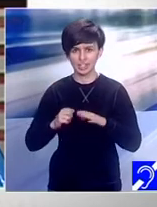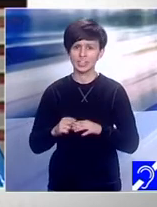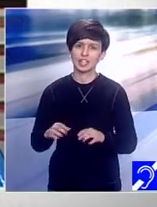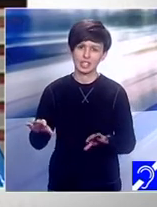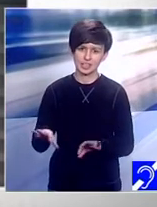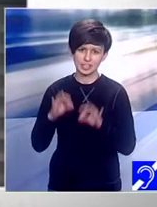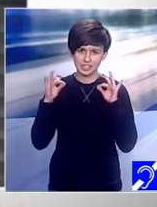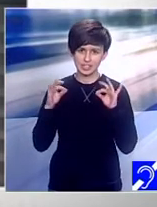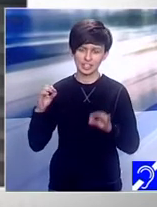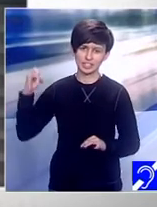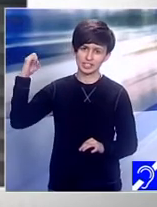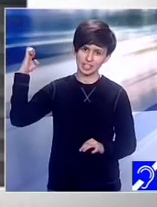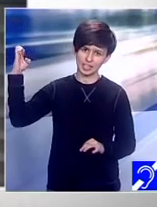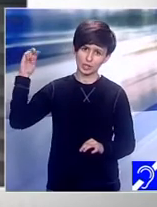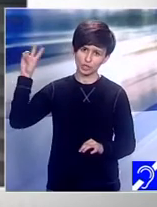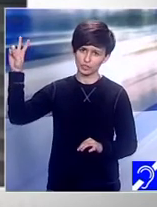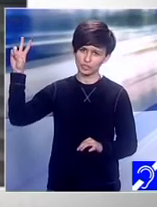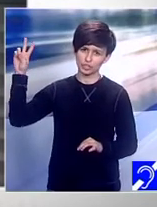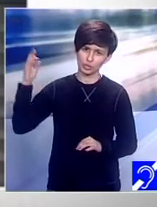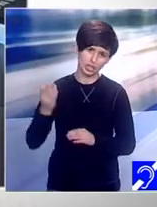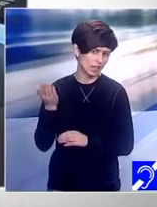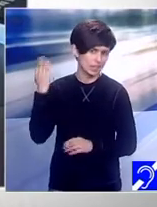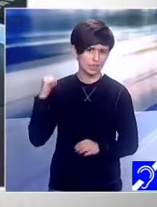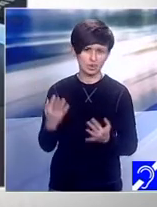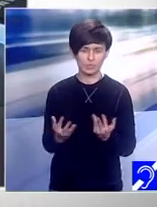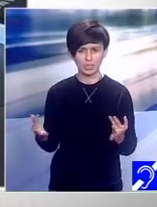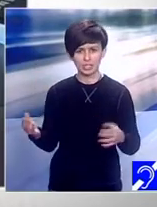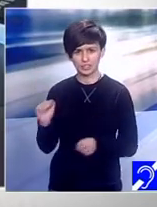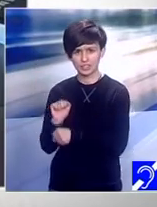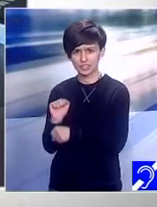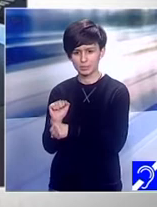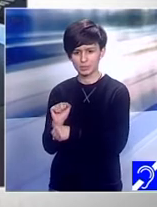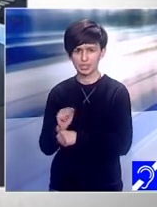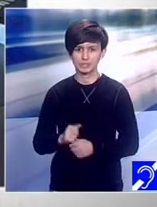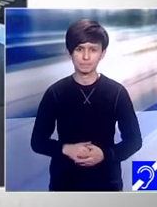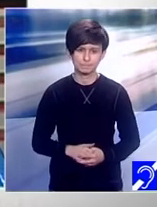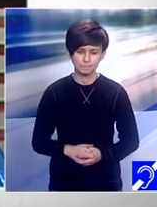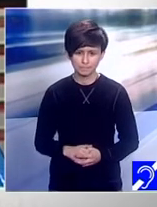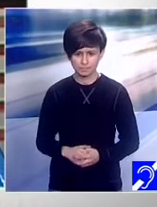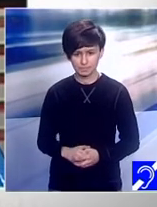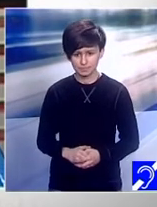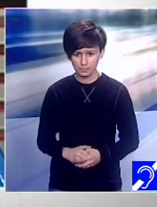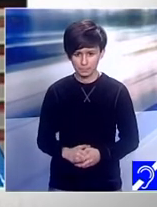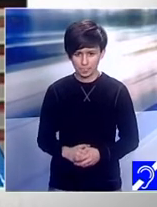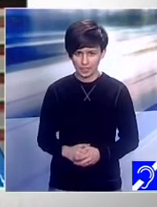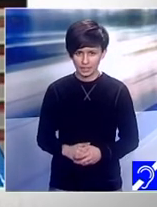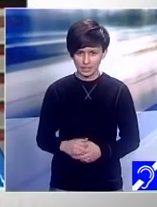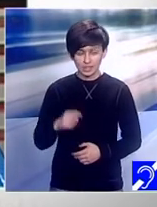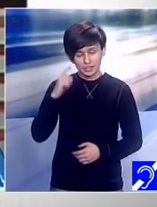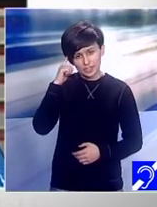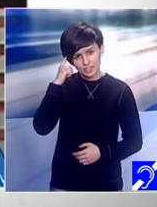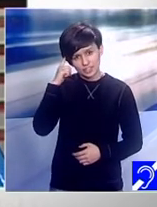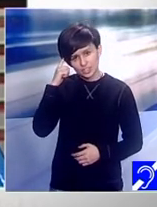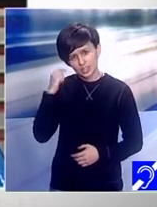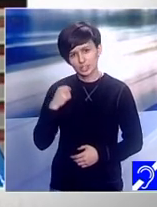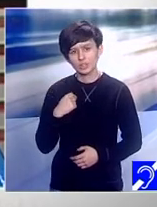de la care ne-am întors, care a avut loc acum câteva săptămâni la Baia Mare. Da, știu asta, m-am procurat